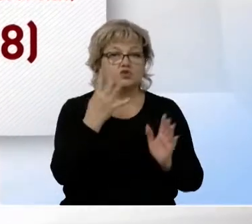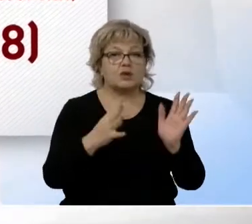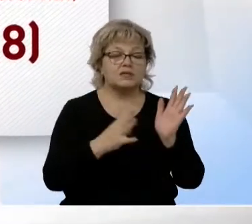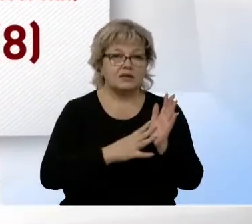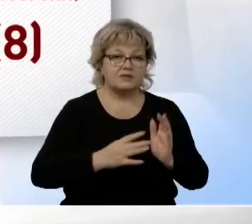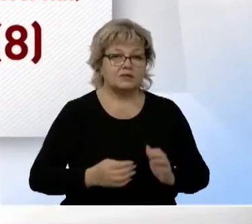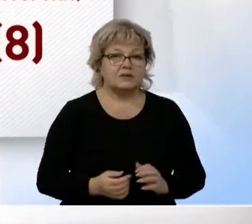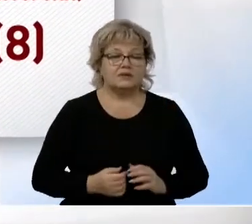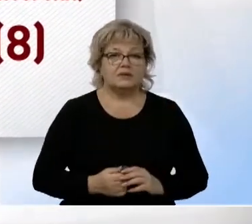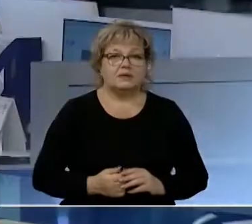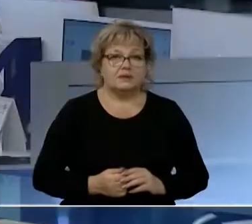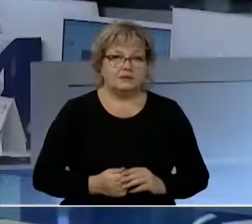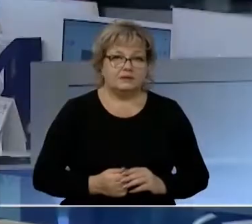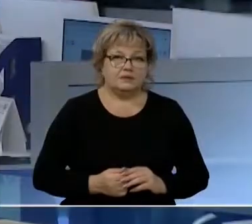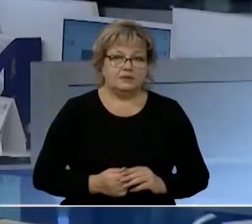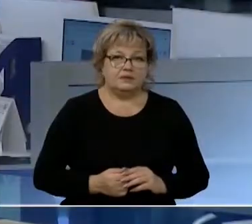149.